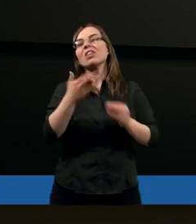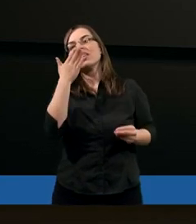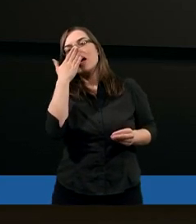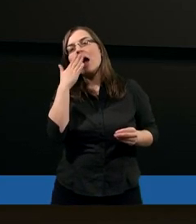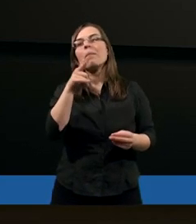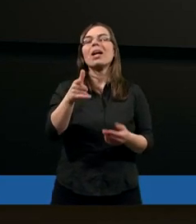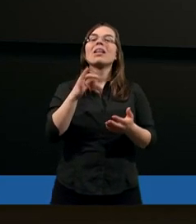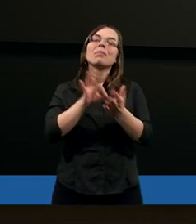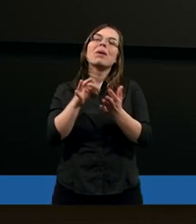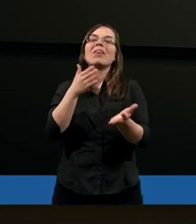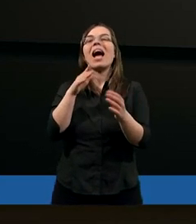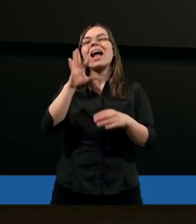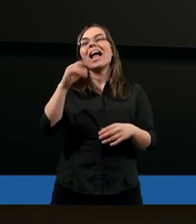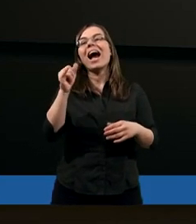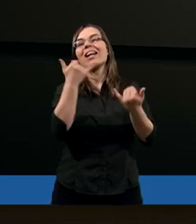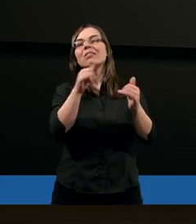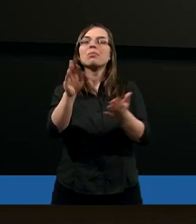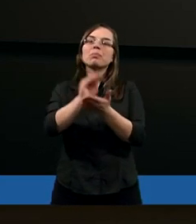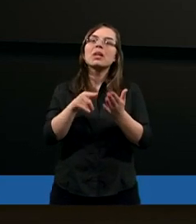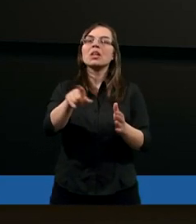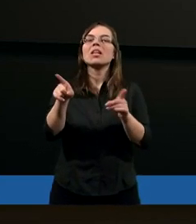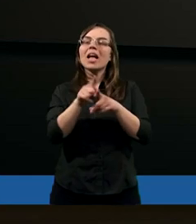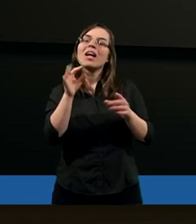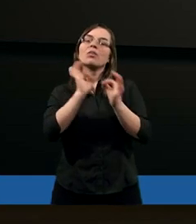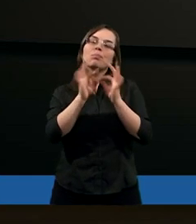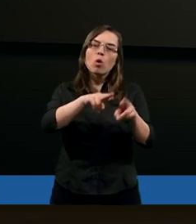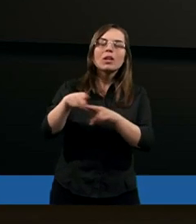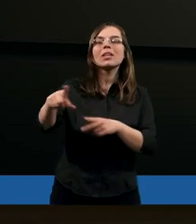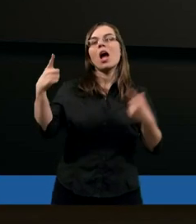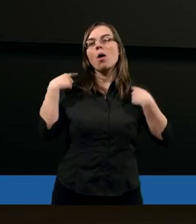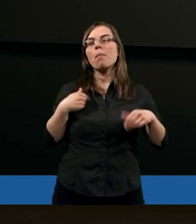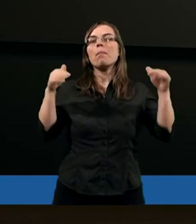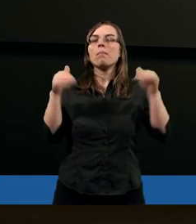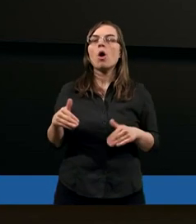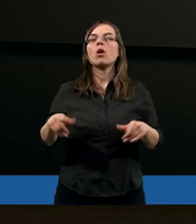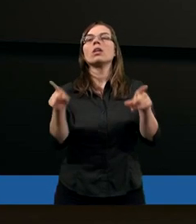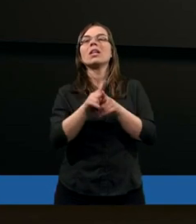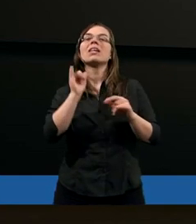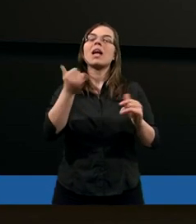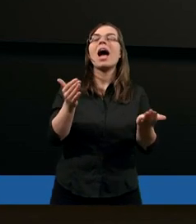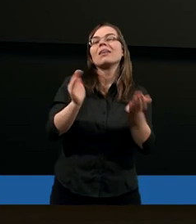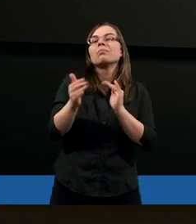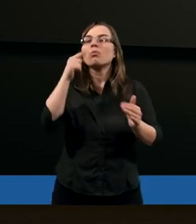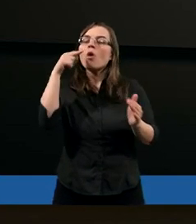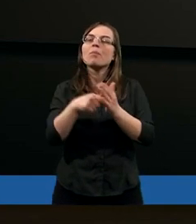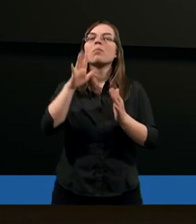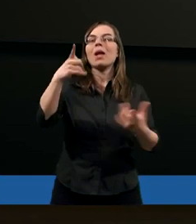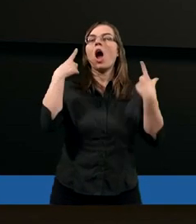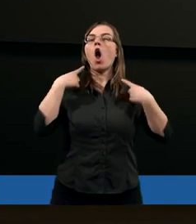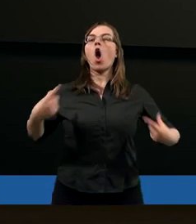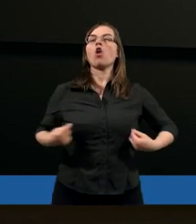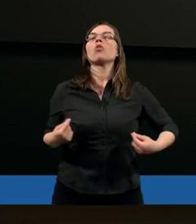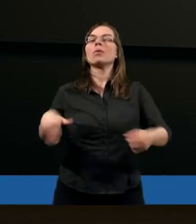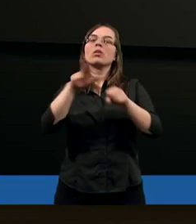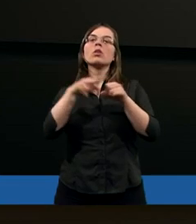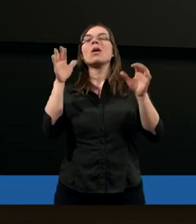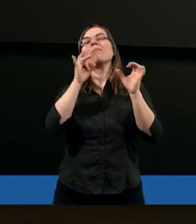pytanie do Tarasa, ale myślę, że pozostali też pomogą. Jakie cechy powinna mieć osoba, którą można